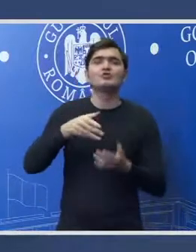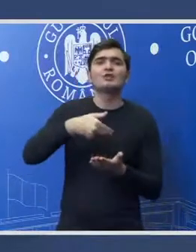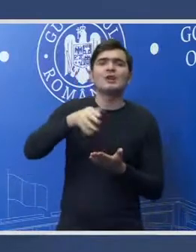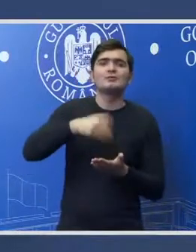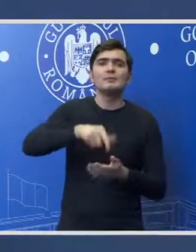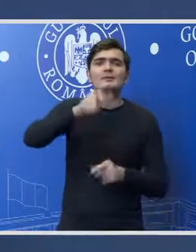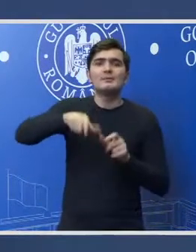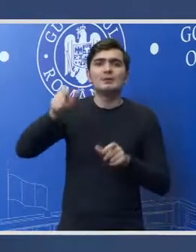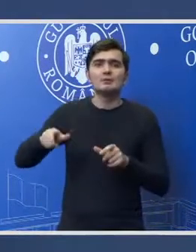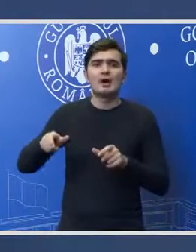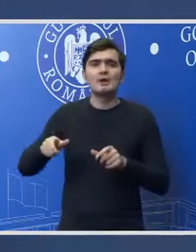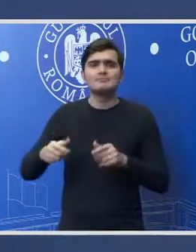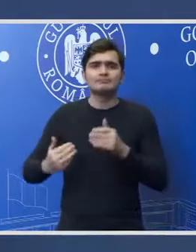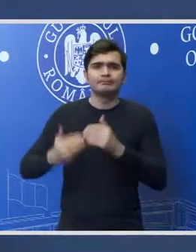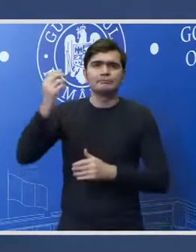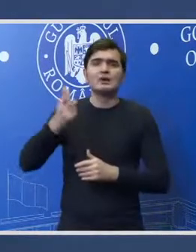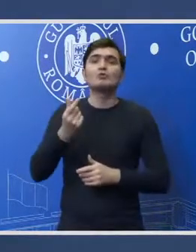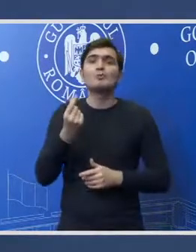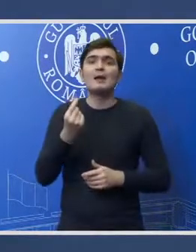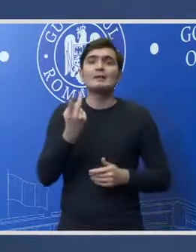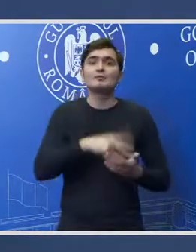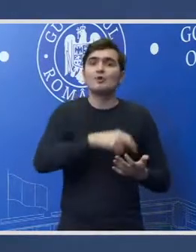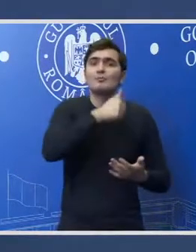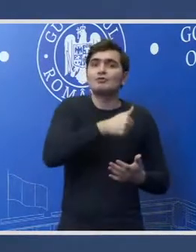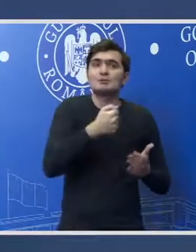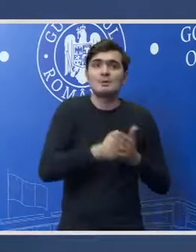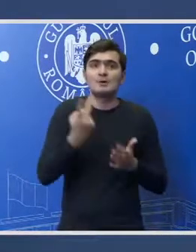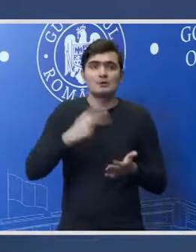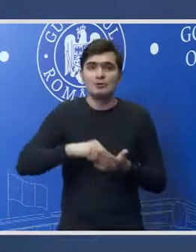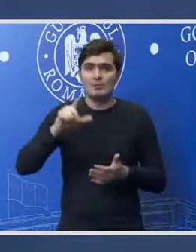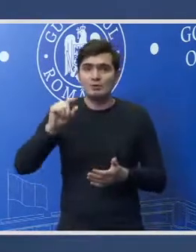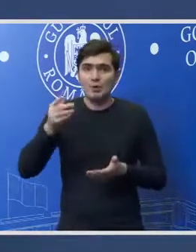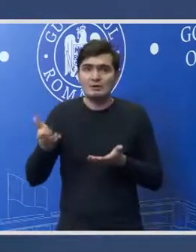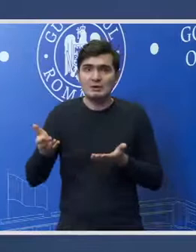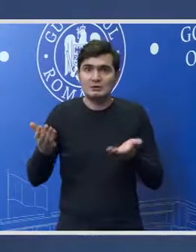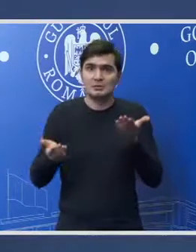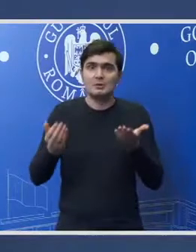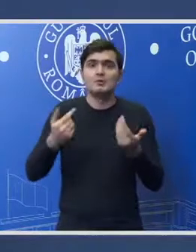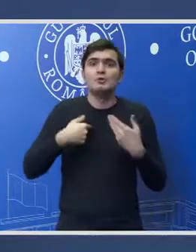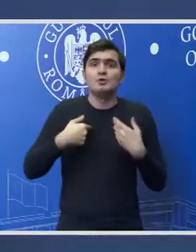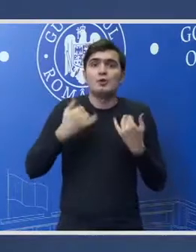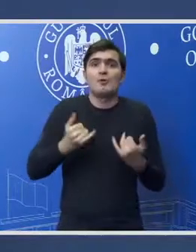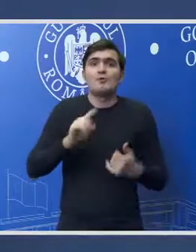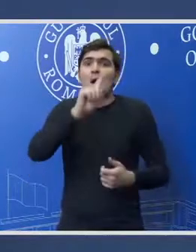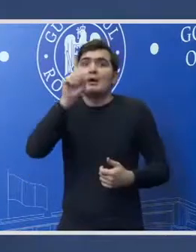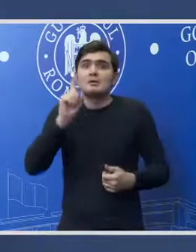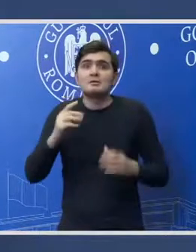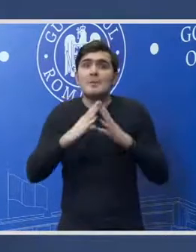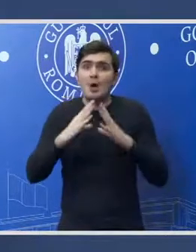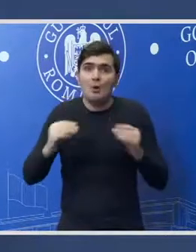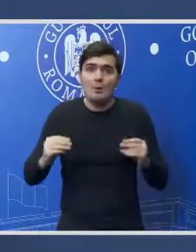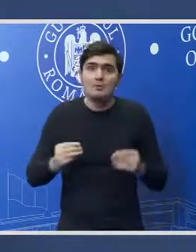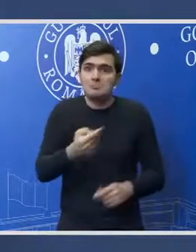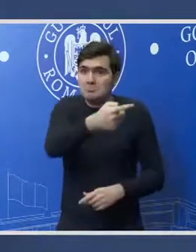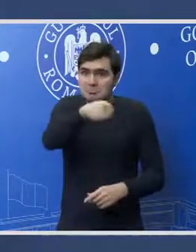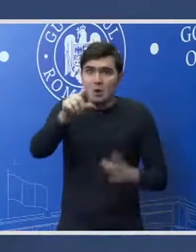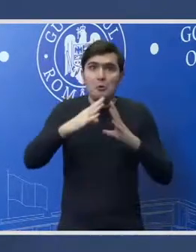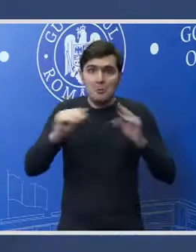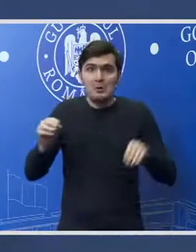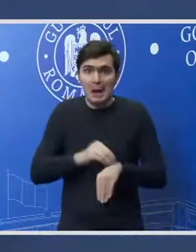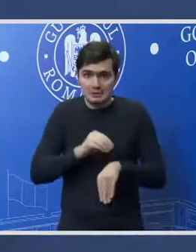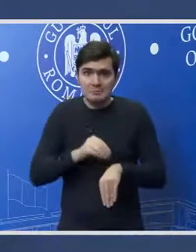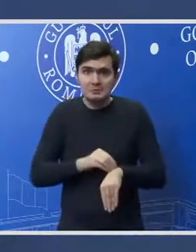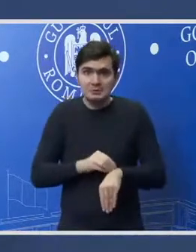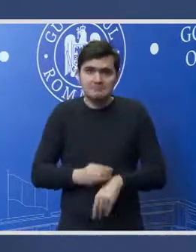personal s-au dublat în perioada 2016-2020. Eu doar îi întreb pe români dacă au simțit că